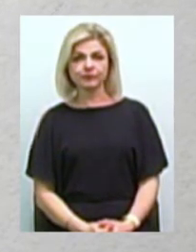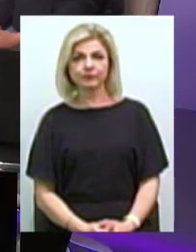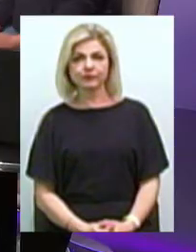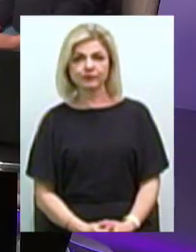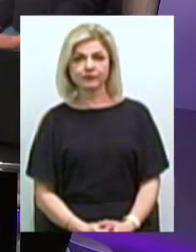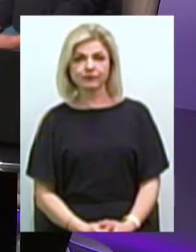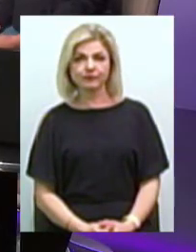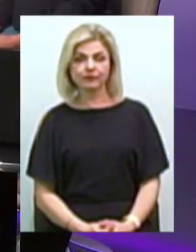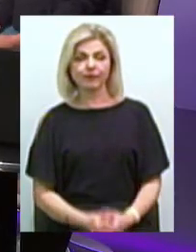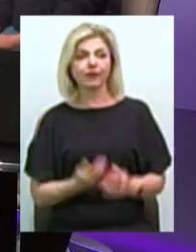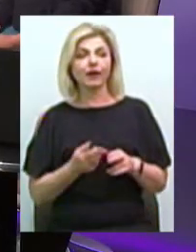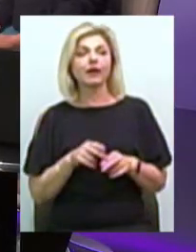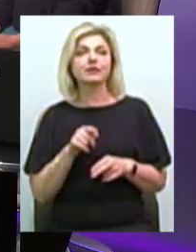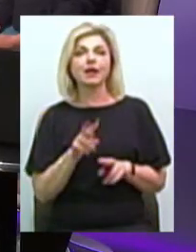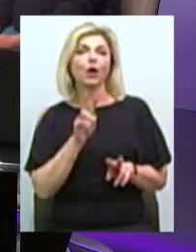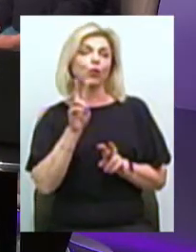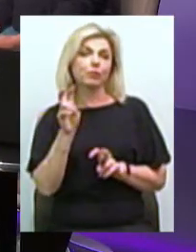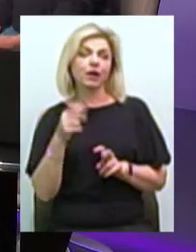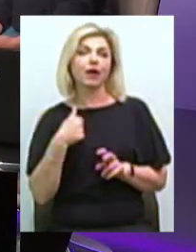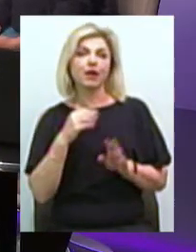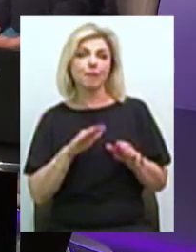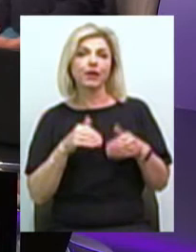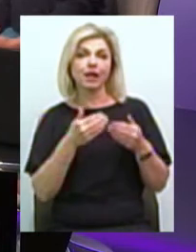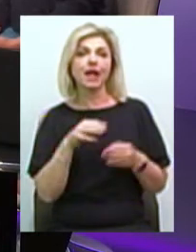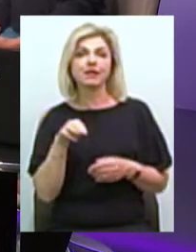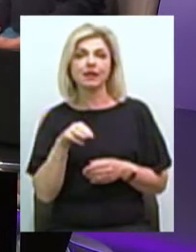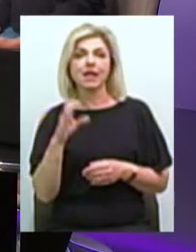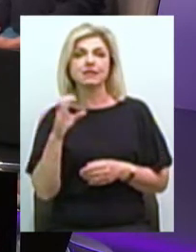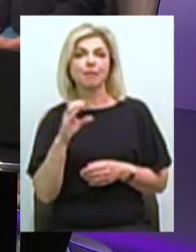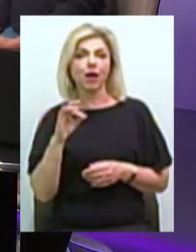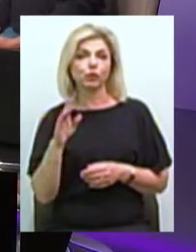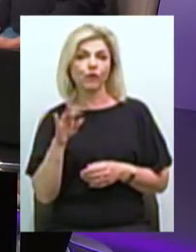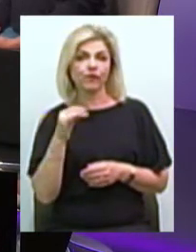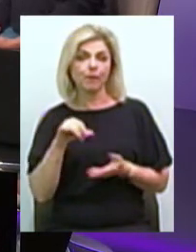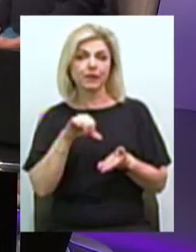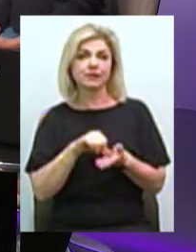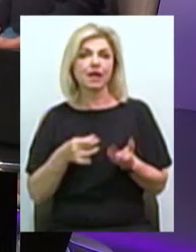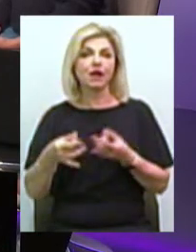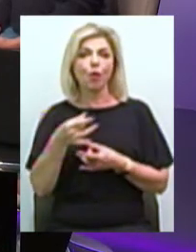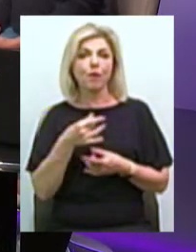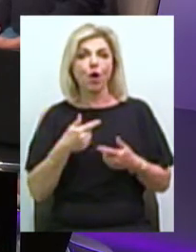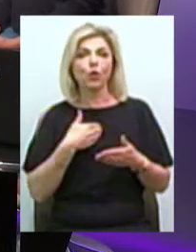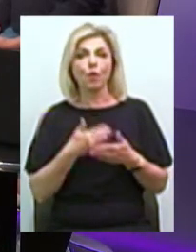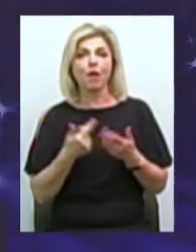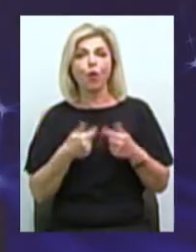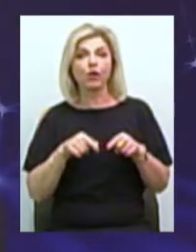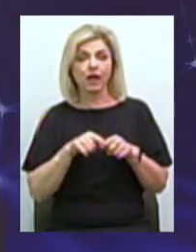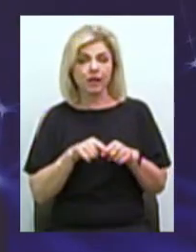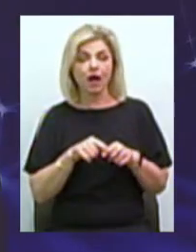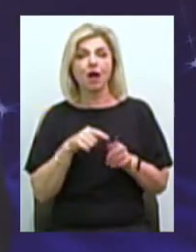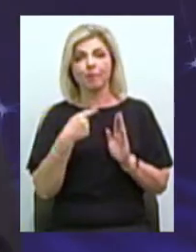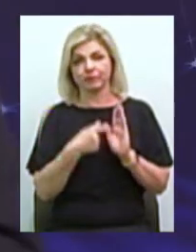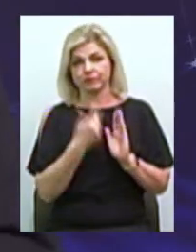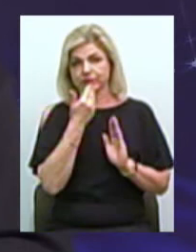У цій рубриці я пропоную Тетяні Степановій, представниці регіональної громадської організації Центру ЄІ, поставити запитання,